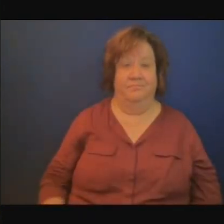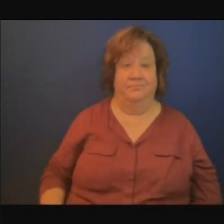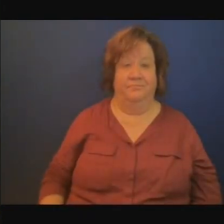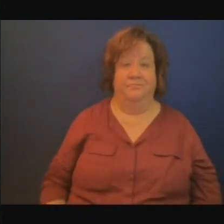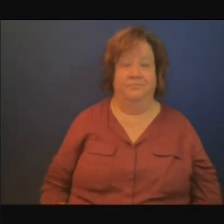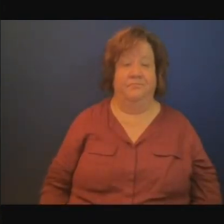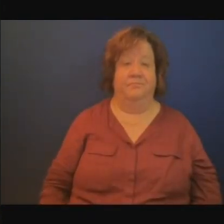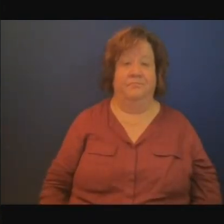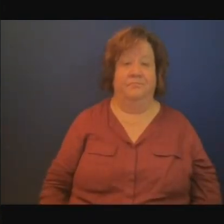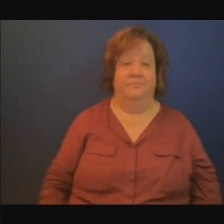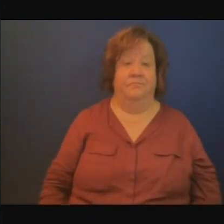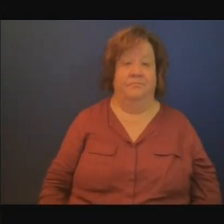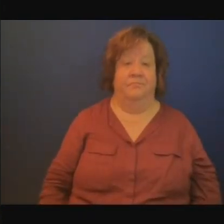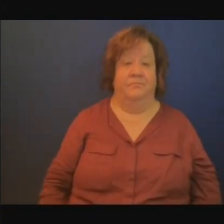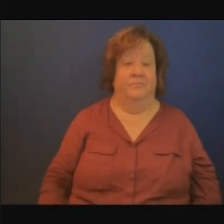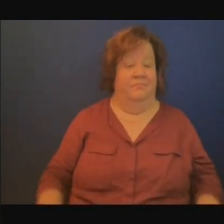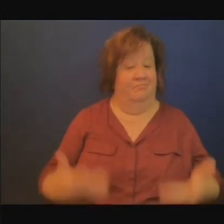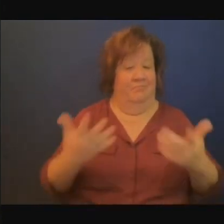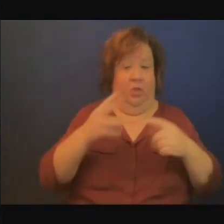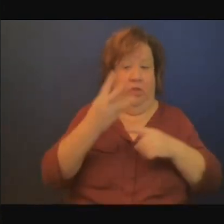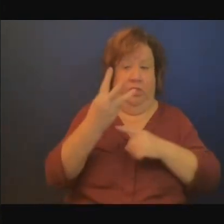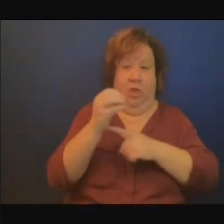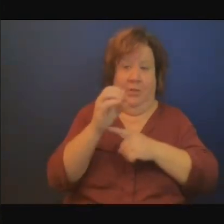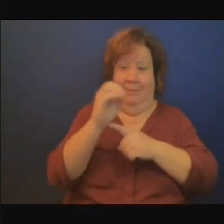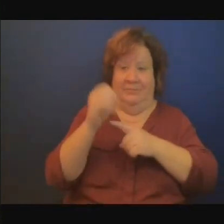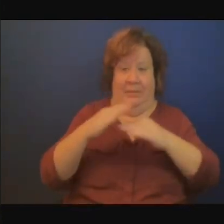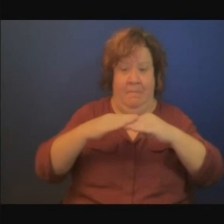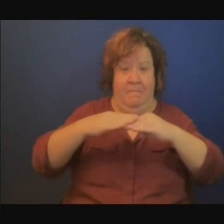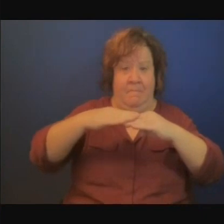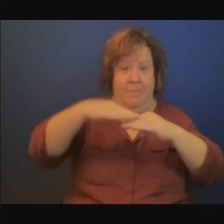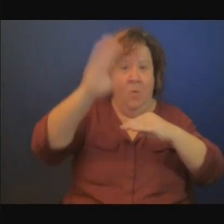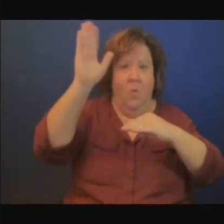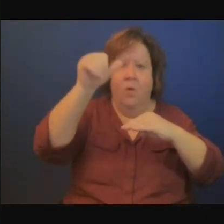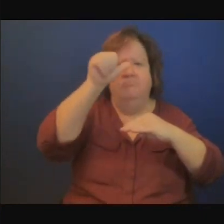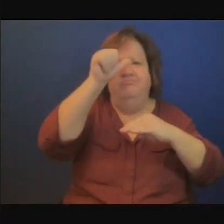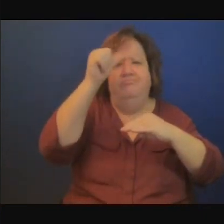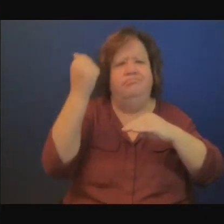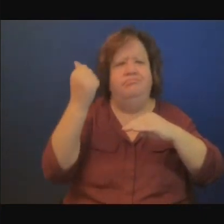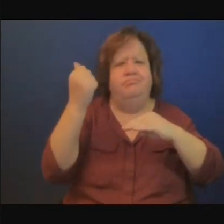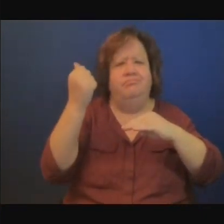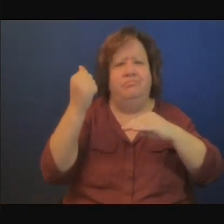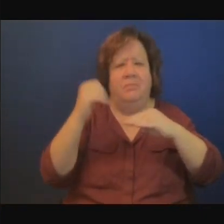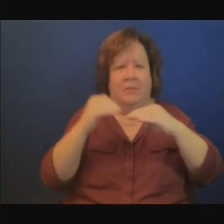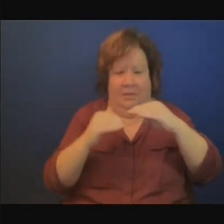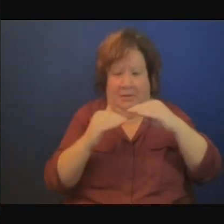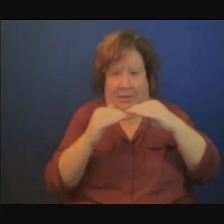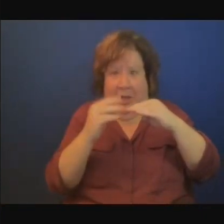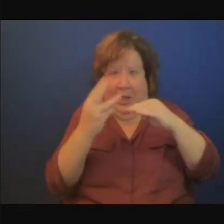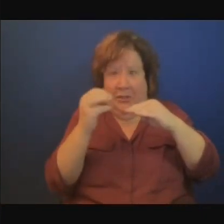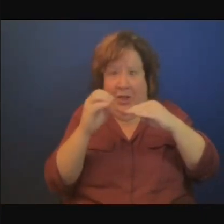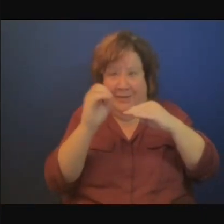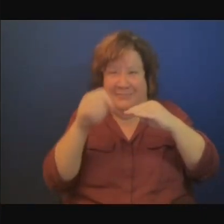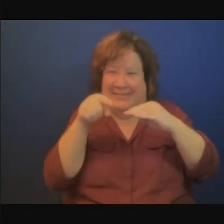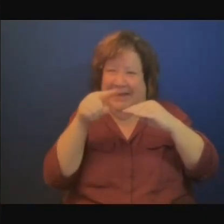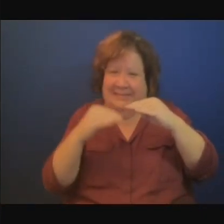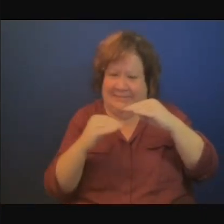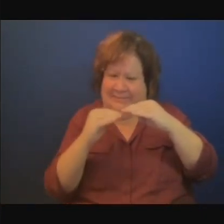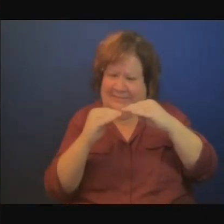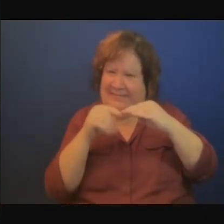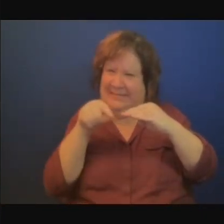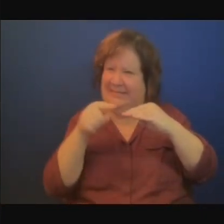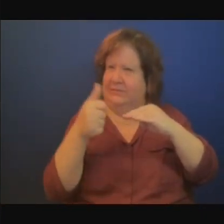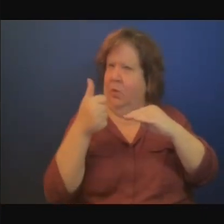30% si on obtient 30% c'est déjà une très bonne chose dernière question qui a été soulevée